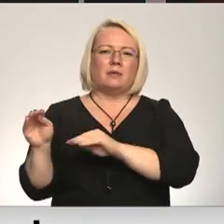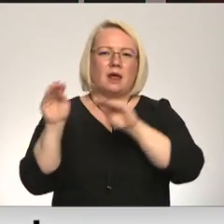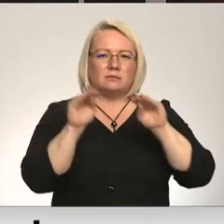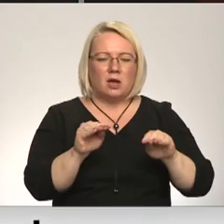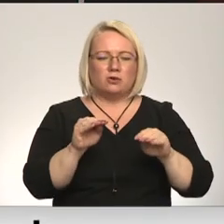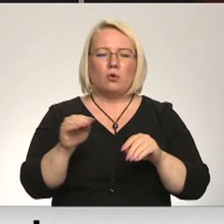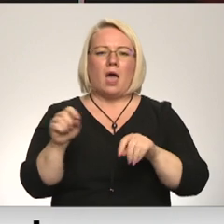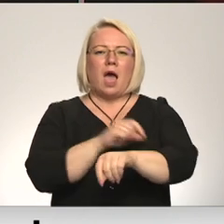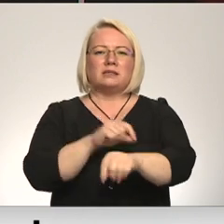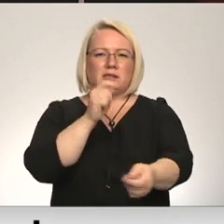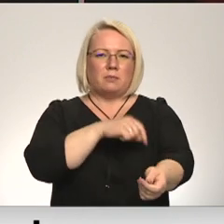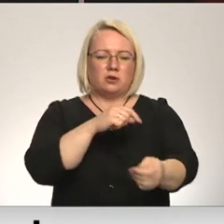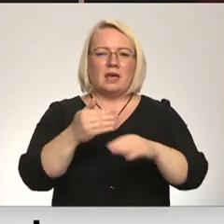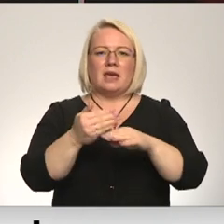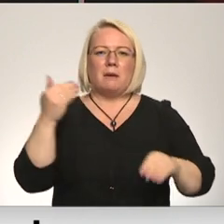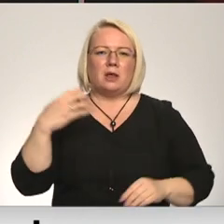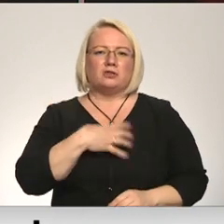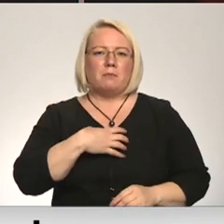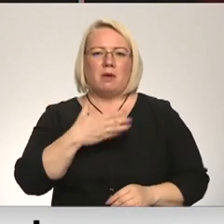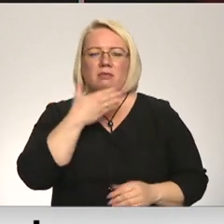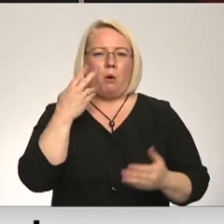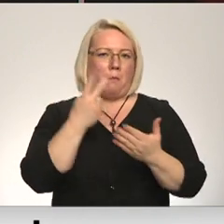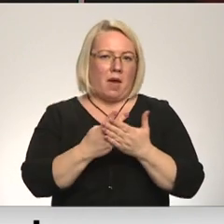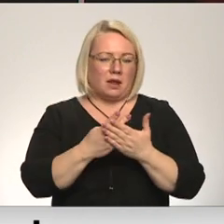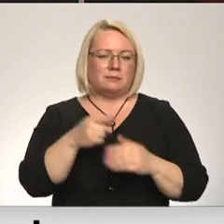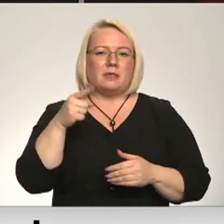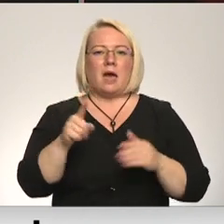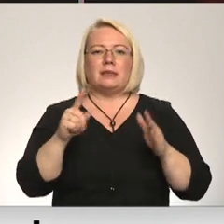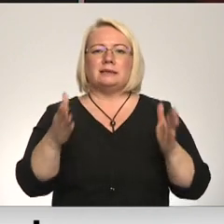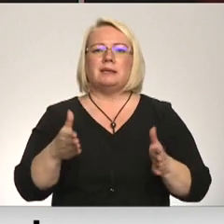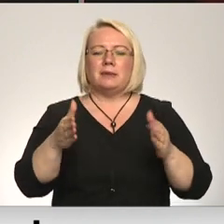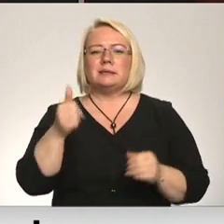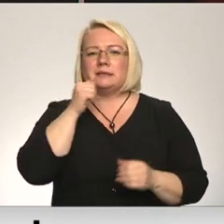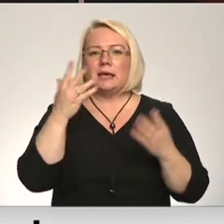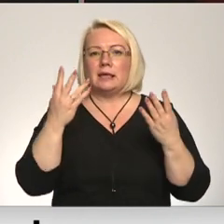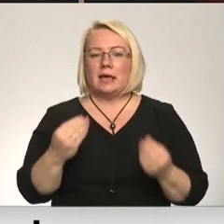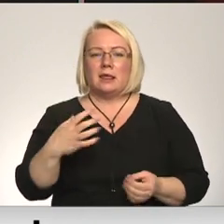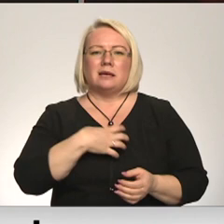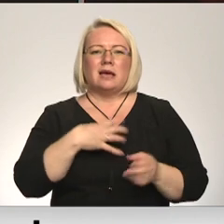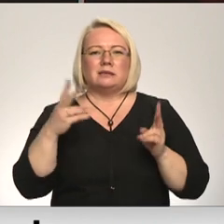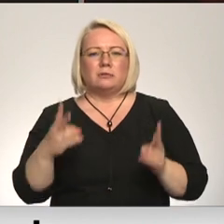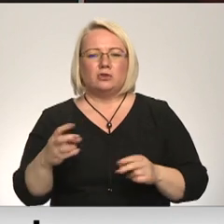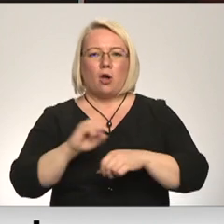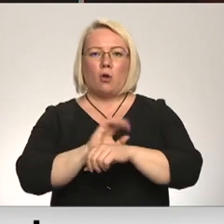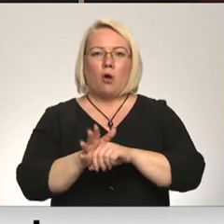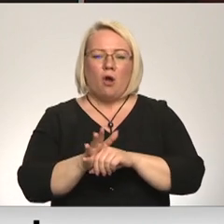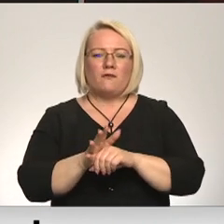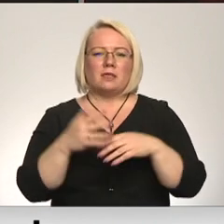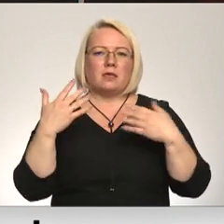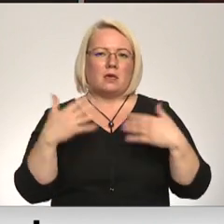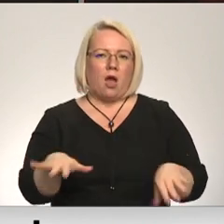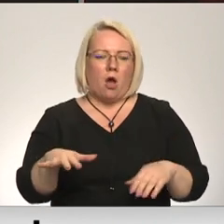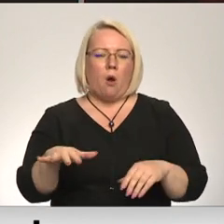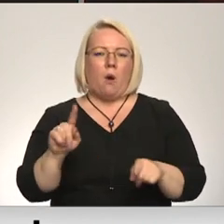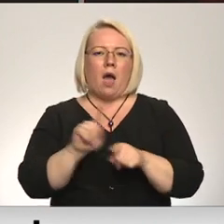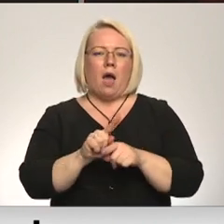pārliešanas nepieciešamība iepriekš nav paredzama. Taču tāda ir slimnīca sikdiena. Saslimšana ar Covid-19 skārus arī